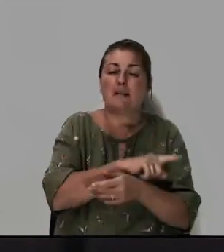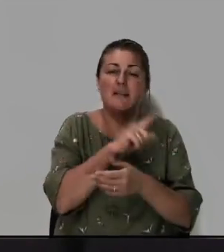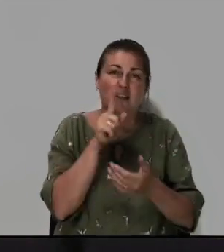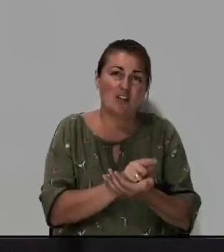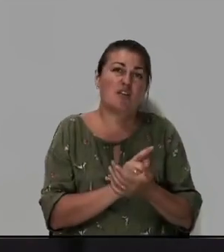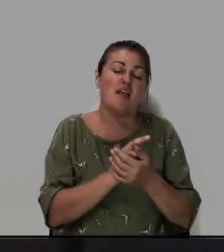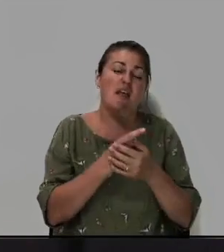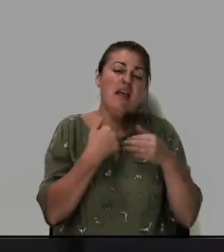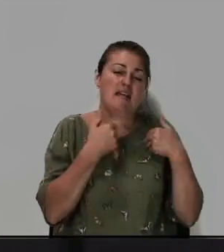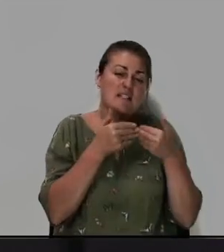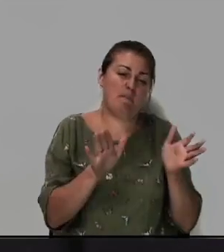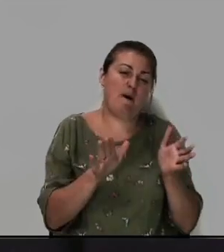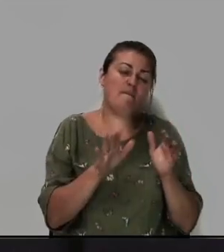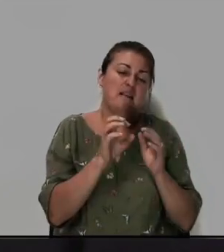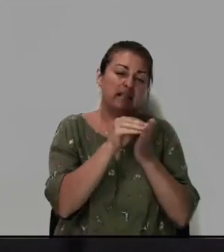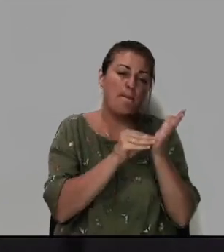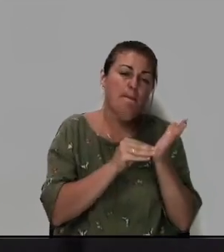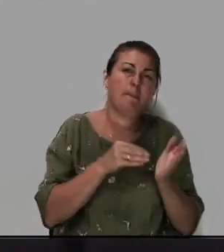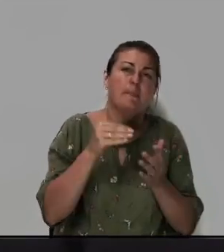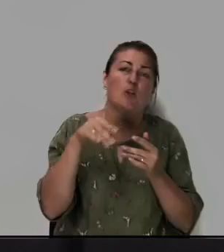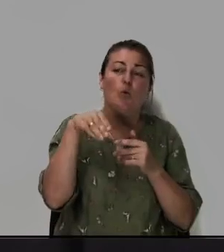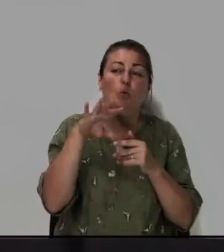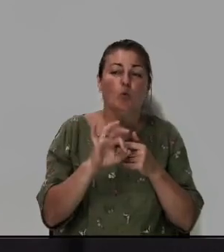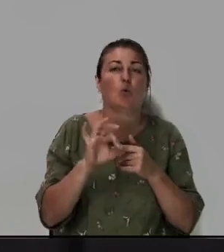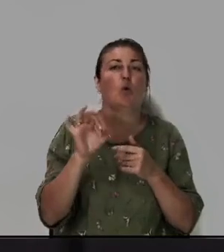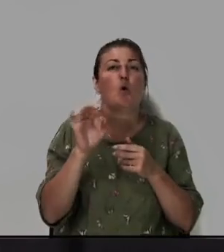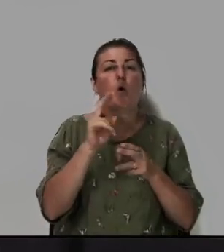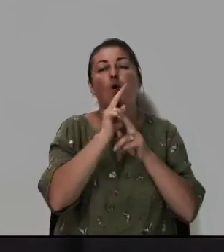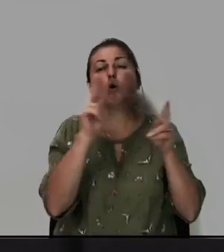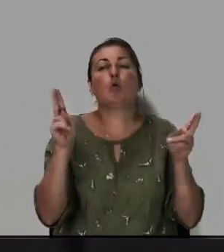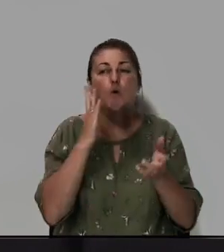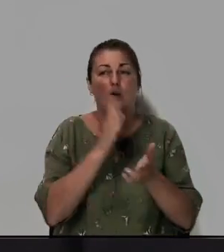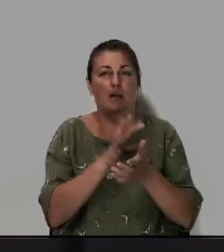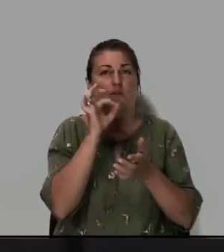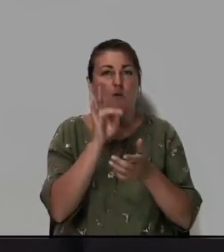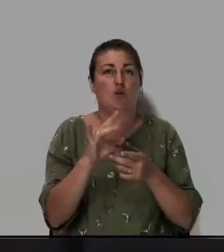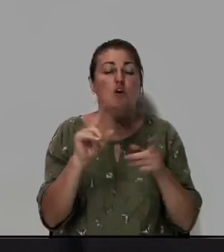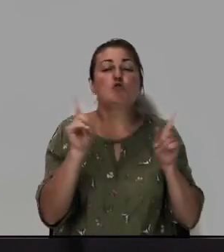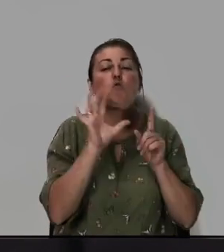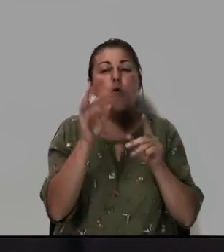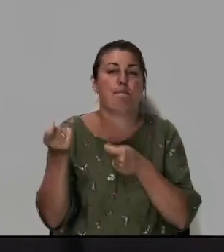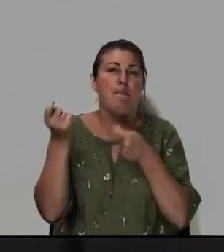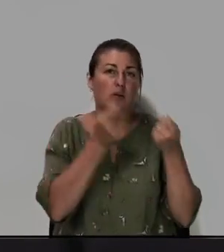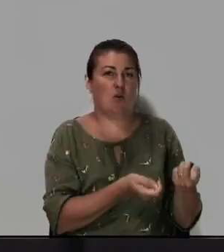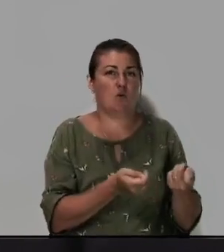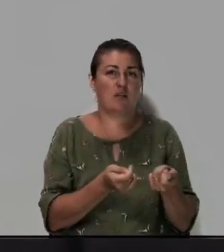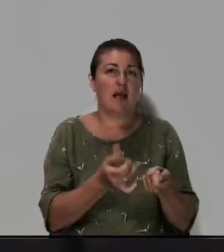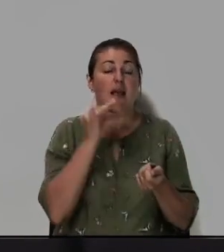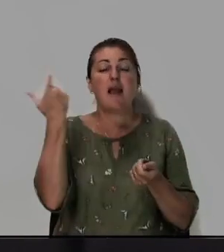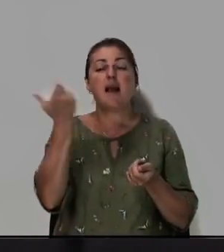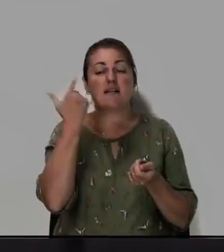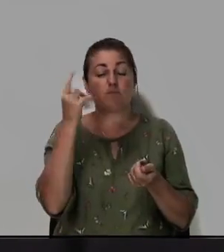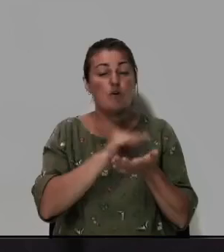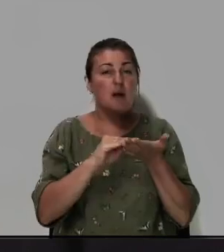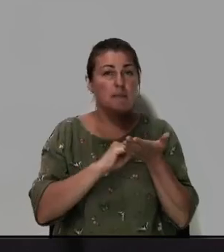исповедовать, декларировать то, кто есть Он, и что Он принес. И Господь,